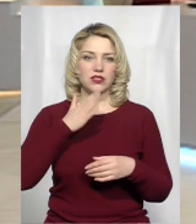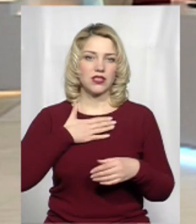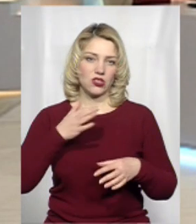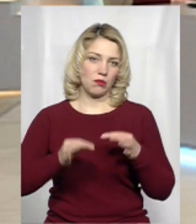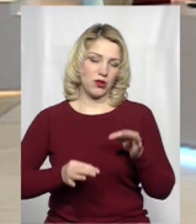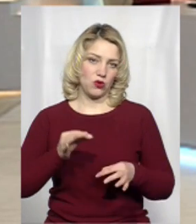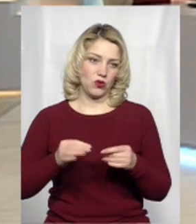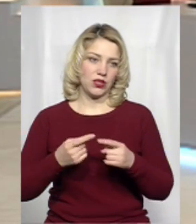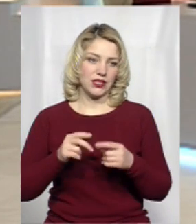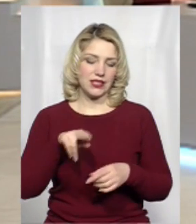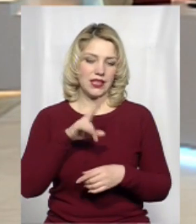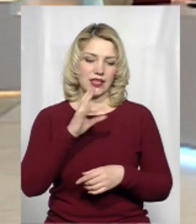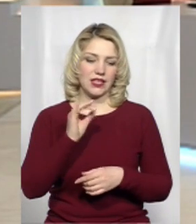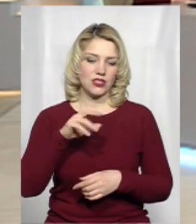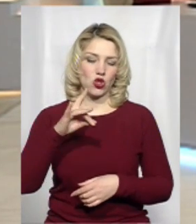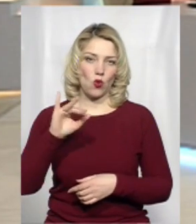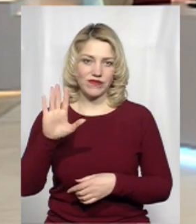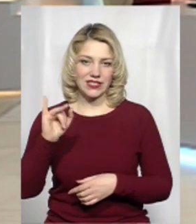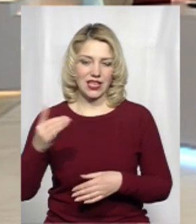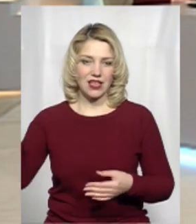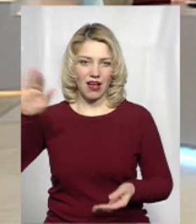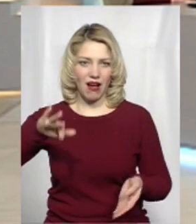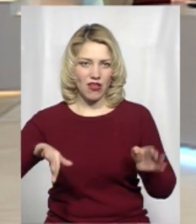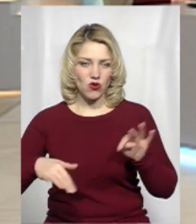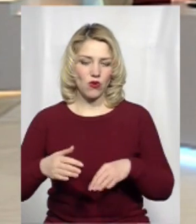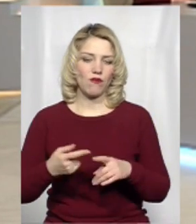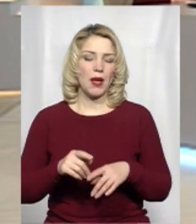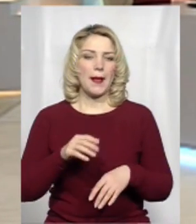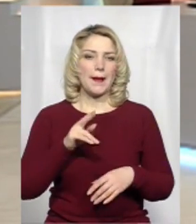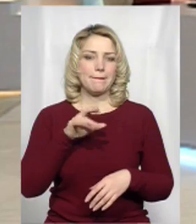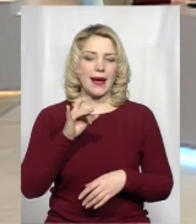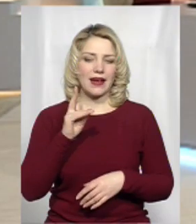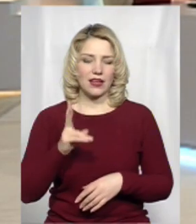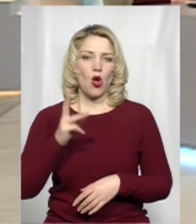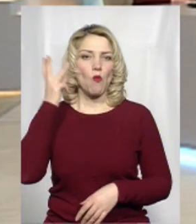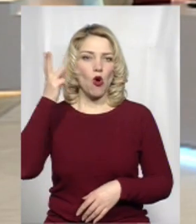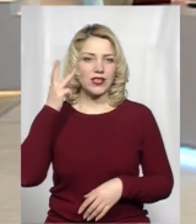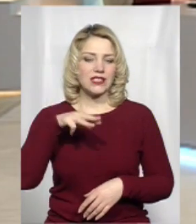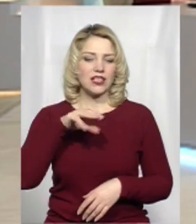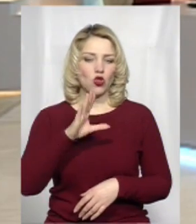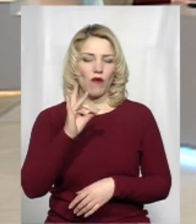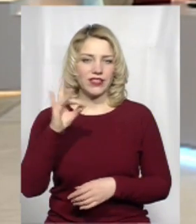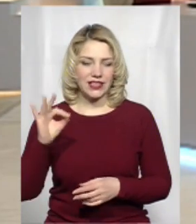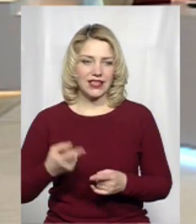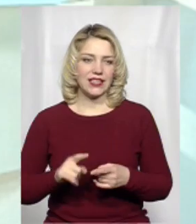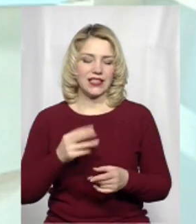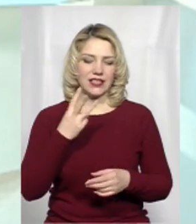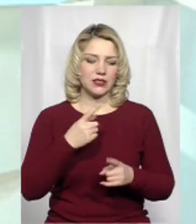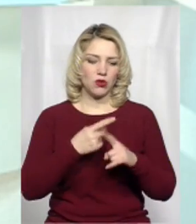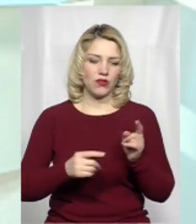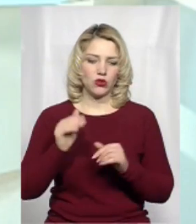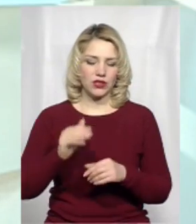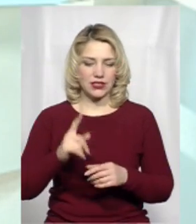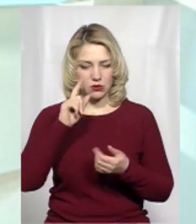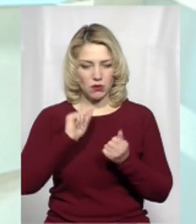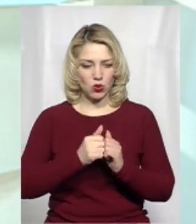наша природа, це Дністровський каньйон, це парк Подільський Товт, національний. І в нас більше трьох з половиною тисяч пам'яток